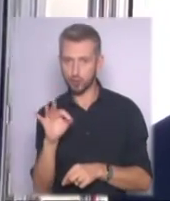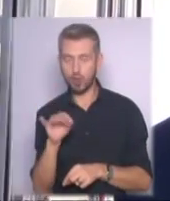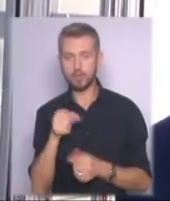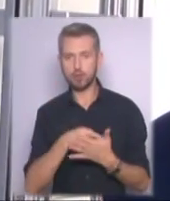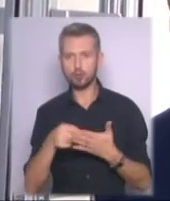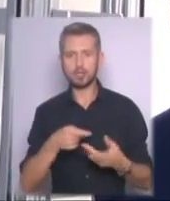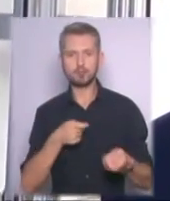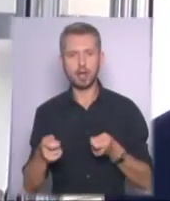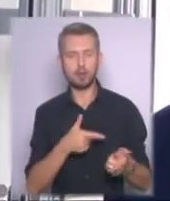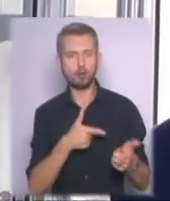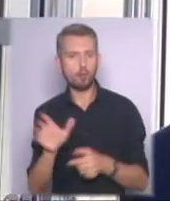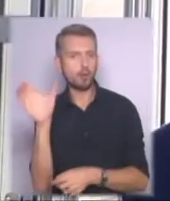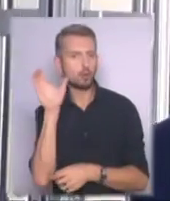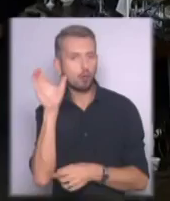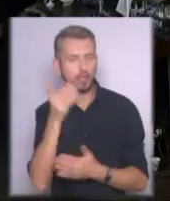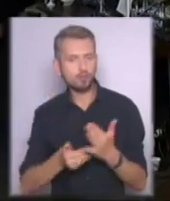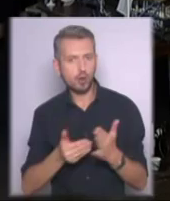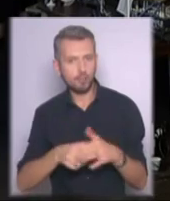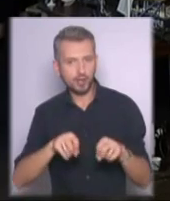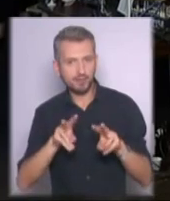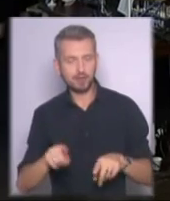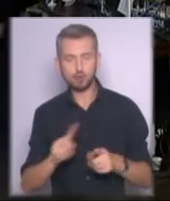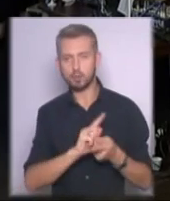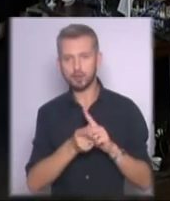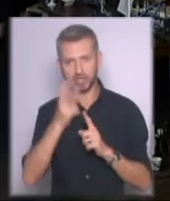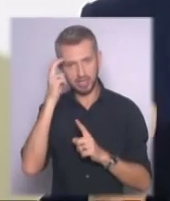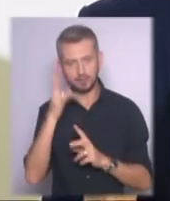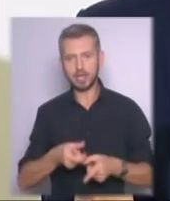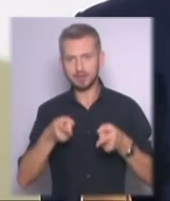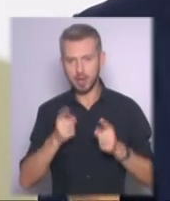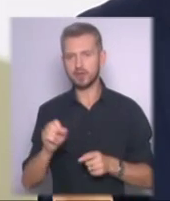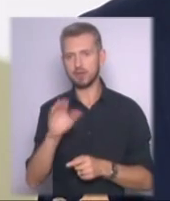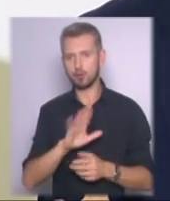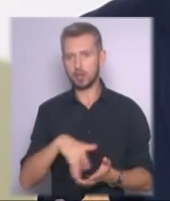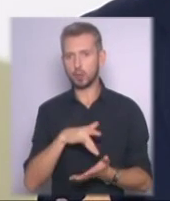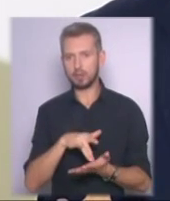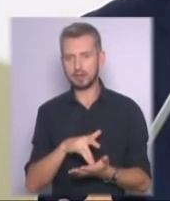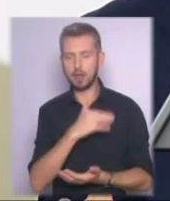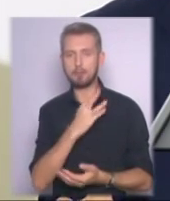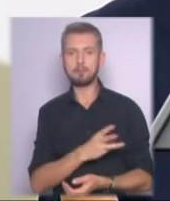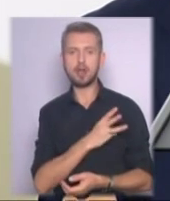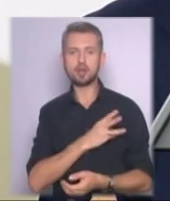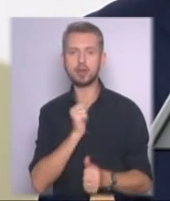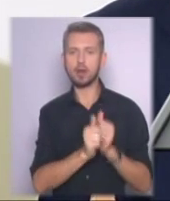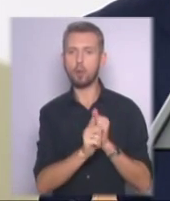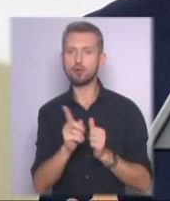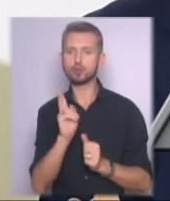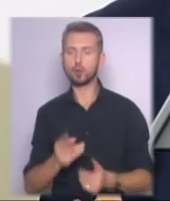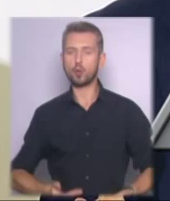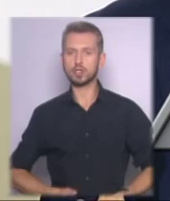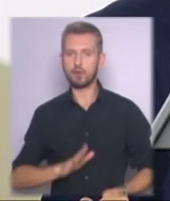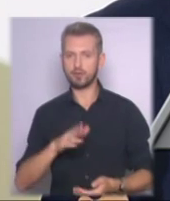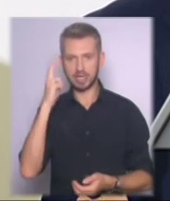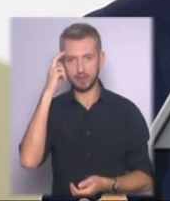готова дослухатися до порад фахівців, щоб перетворити Київ на справді європейське місто. Бажання кожного, хто живе в Києві,